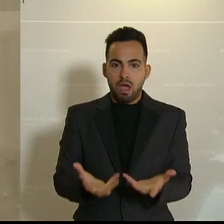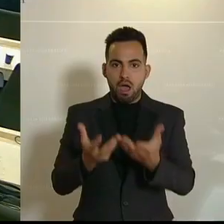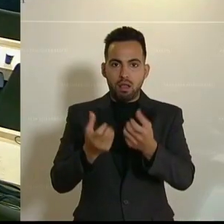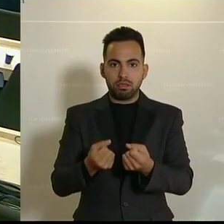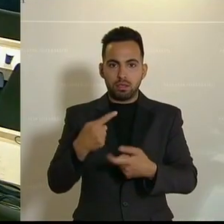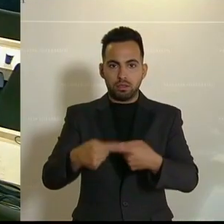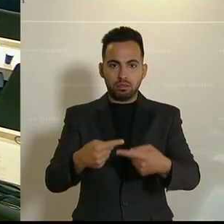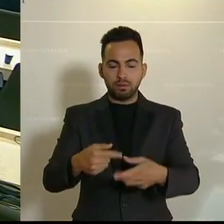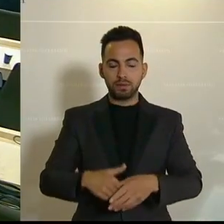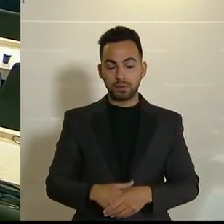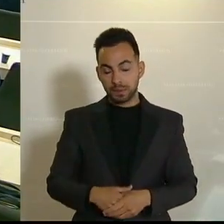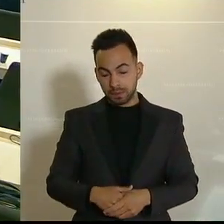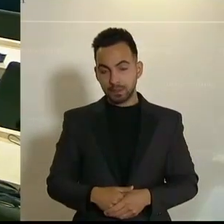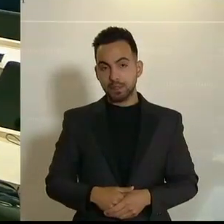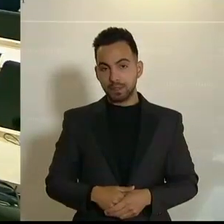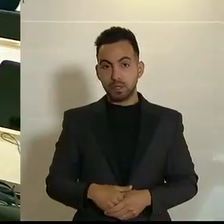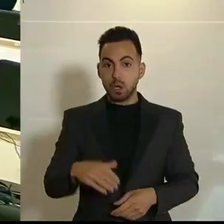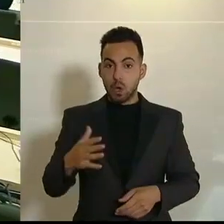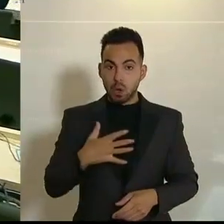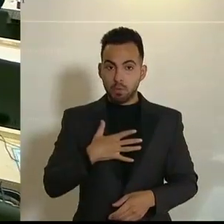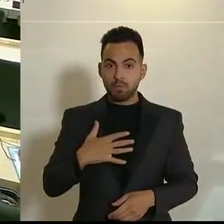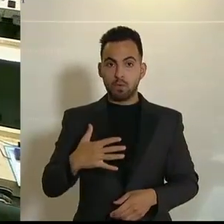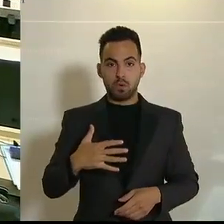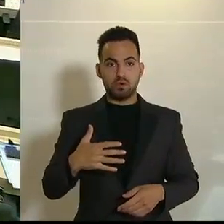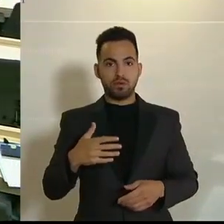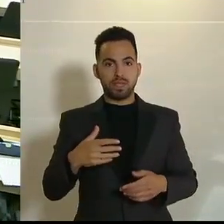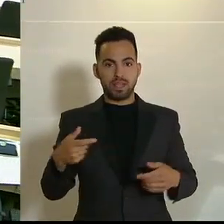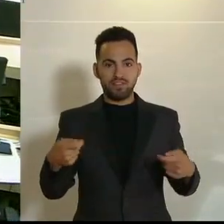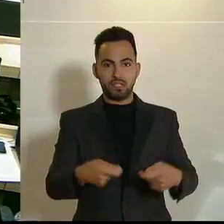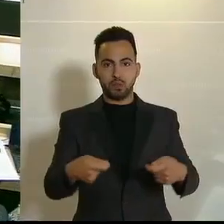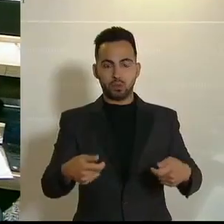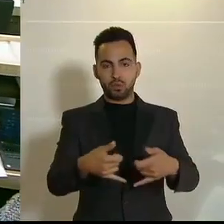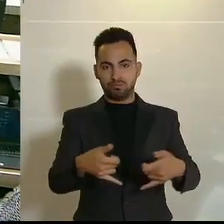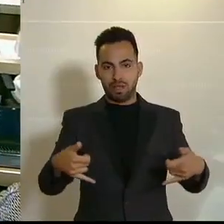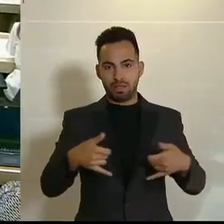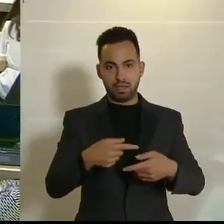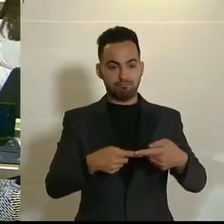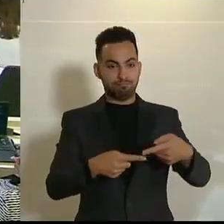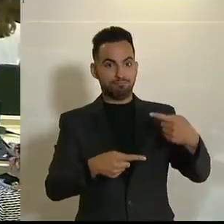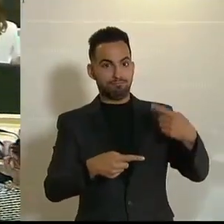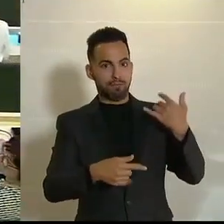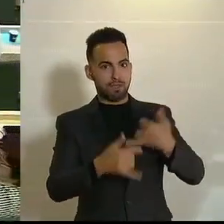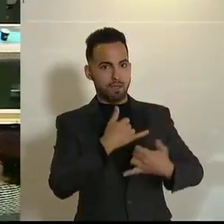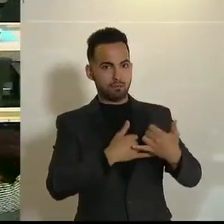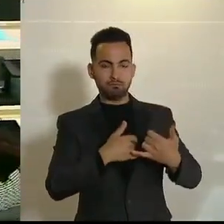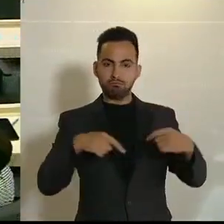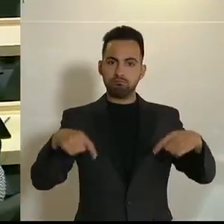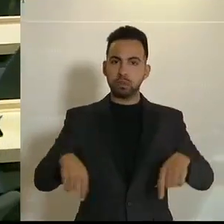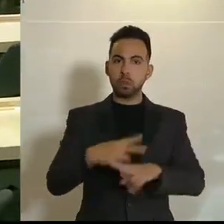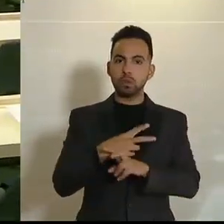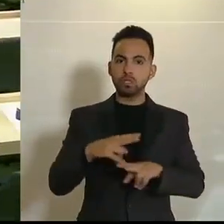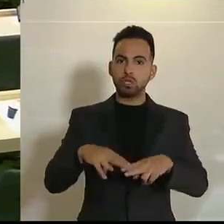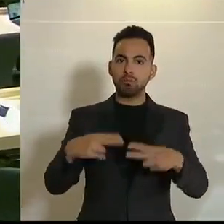können. Trotz der zahlreichen Investitionspakete der letzten Jahre herrscht im österreichischen